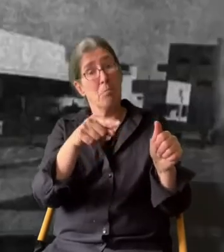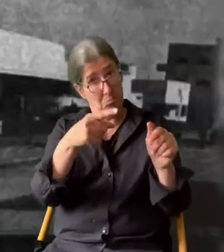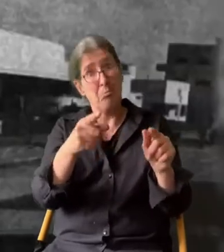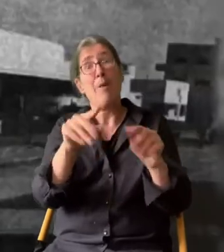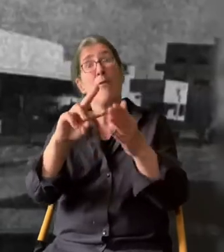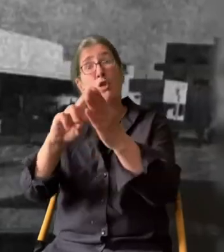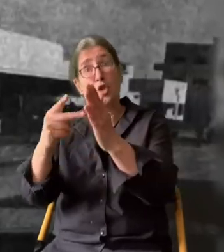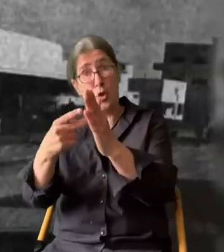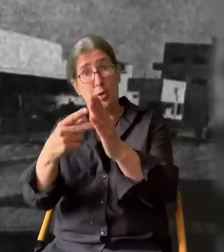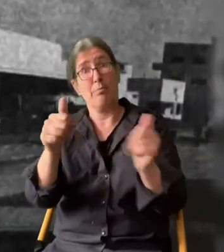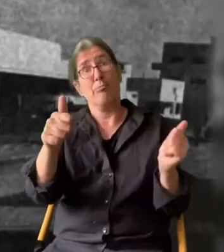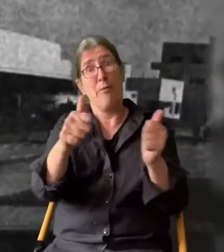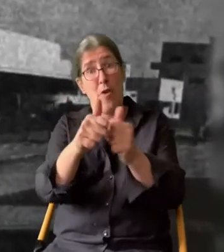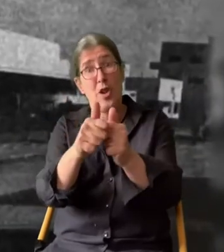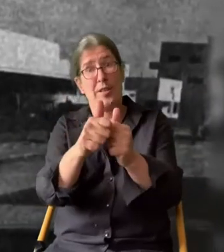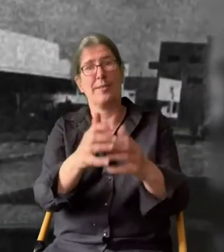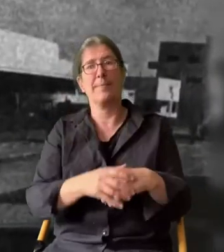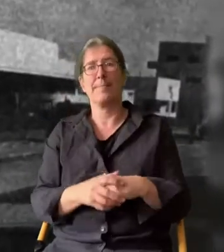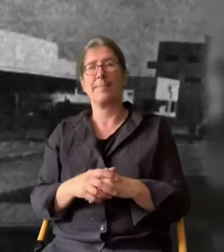follows Function.